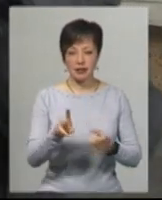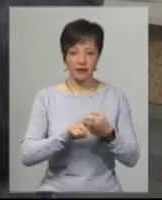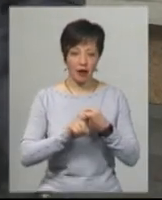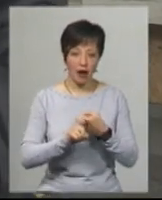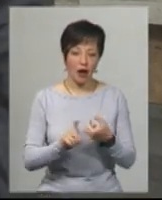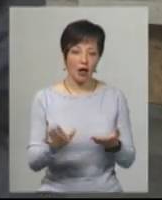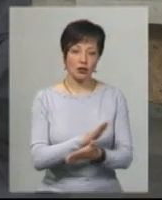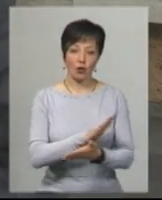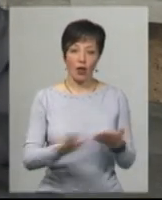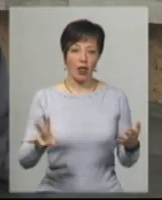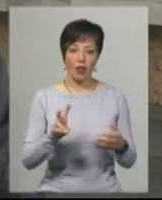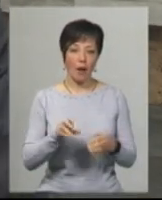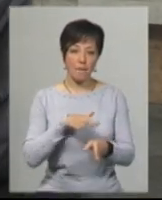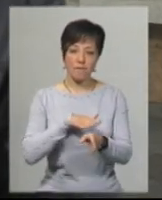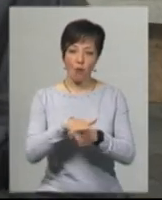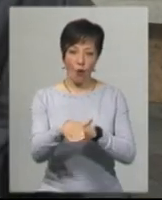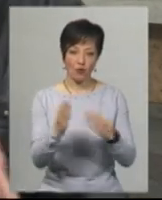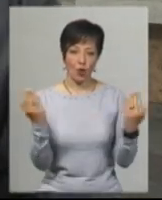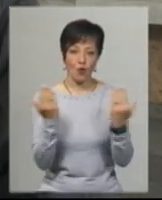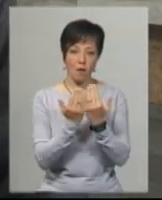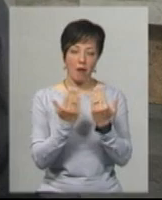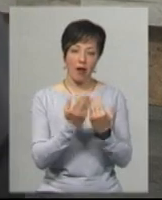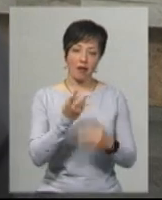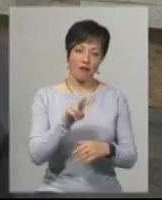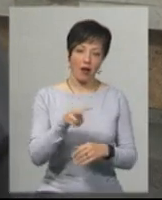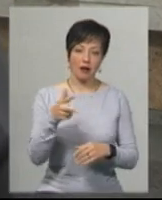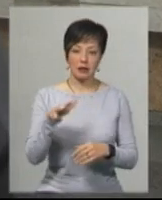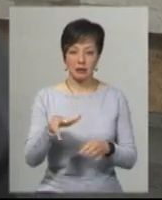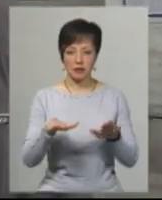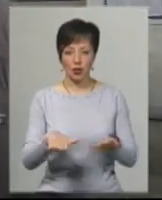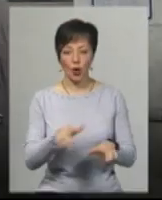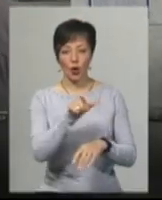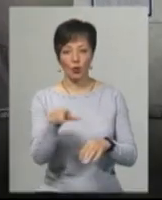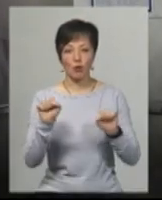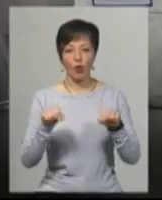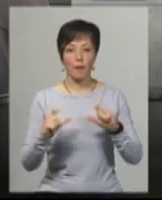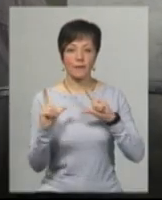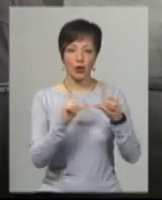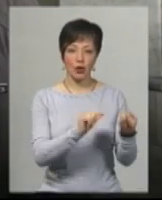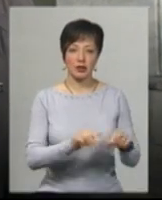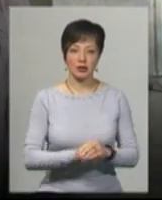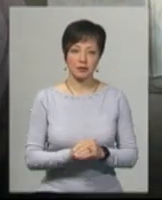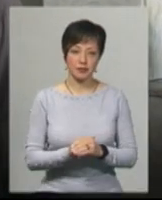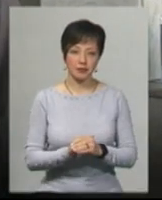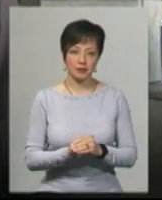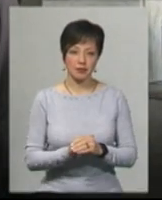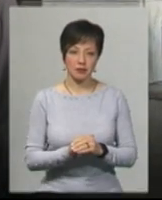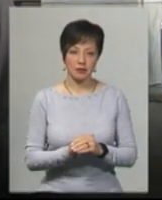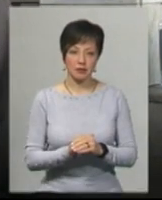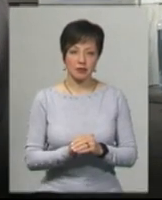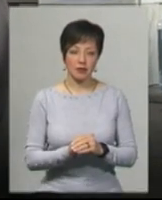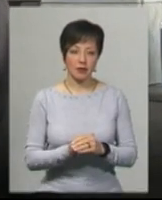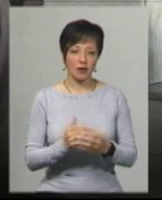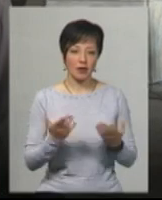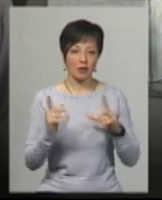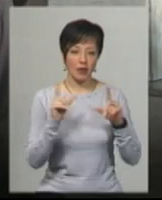не повний купейний, а зробити 2-3, щоб люди могли поїхати. З боку Львова спитався, немає